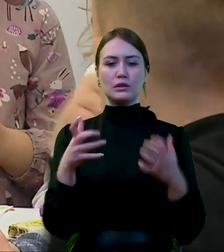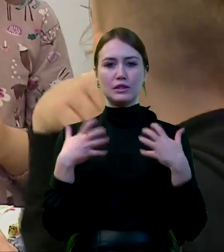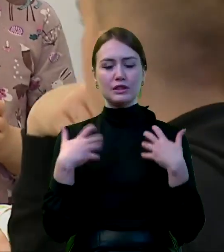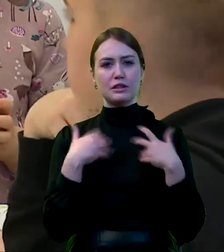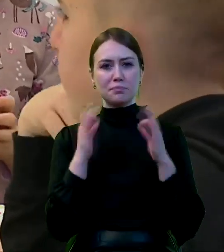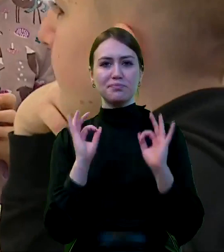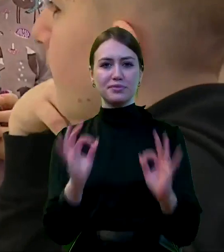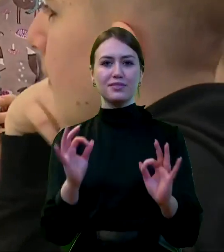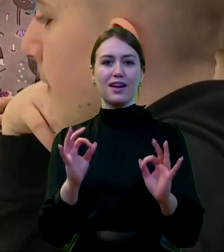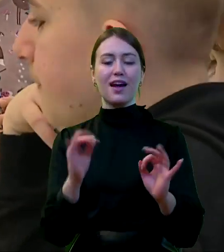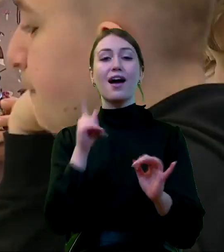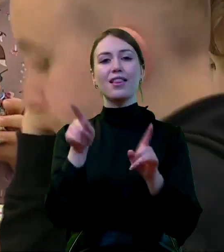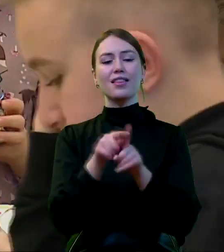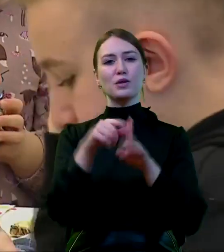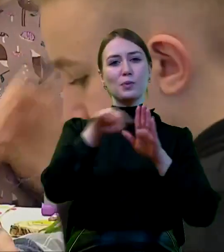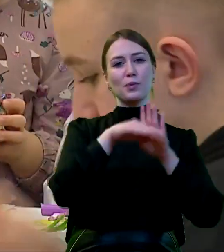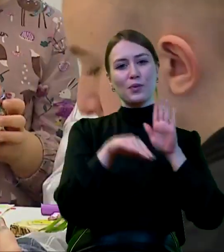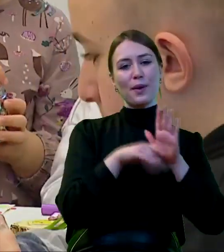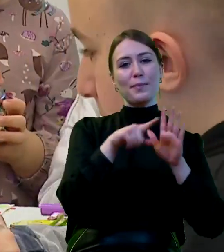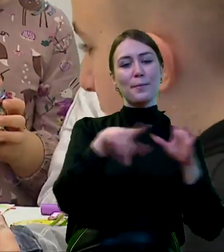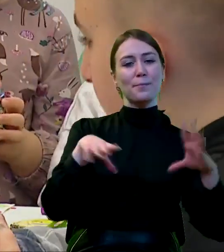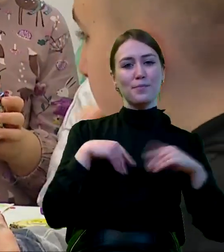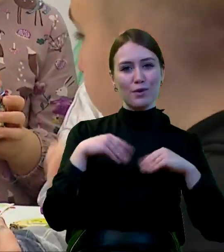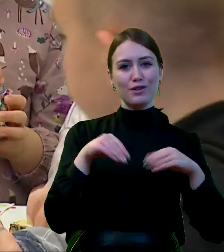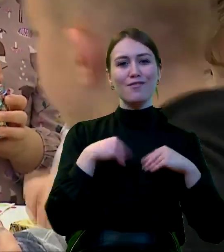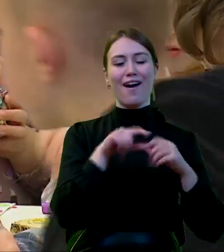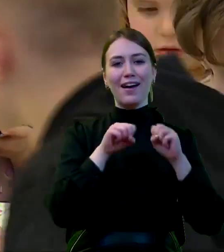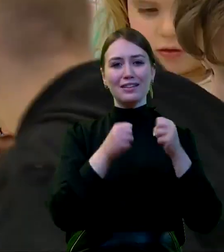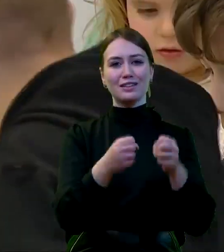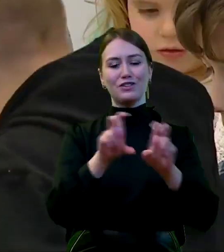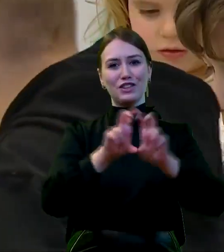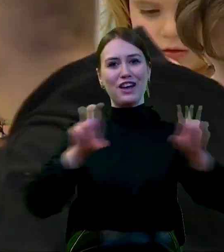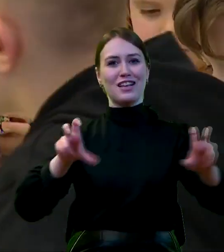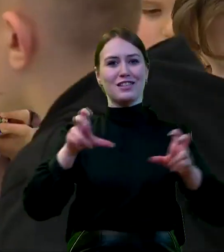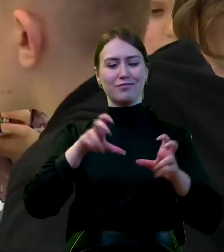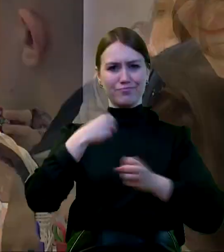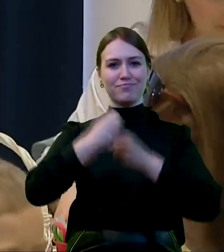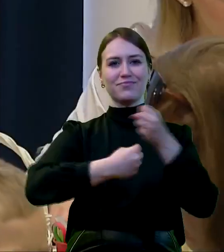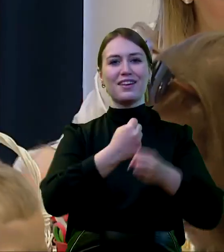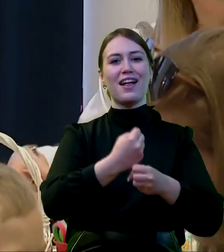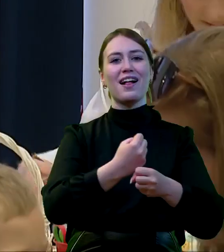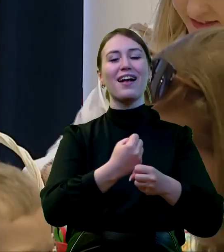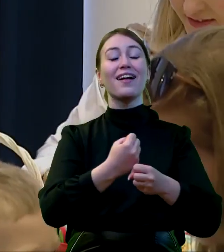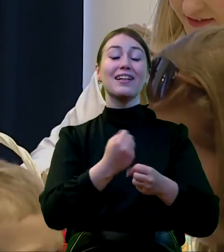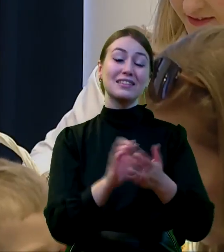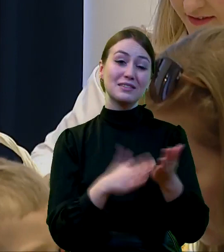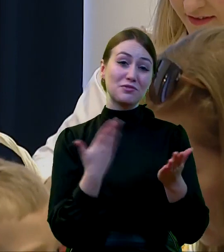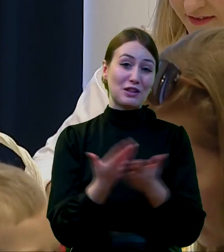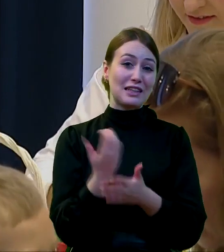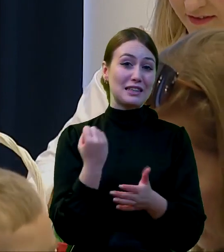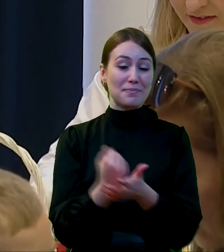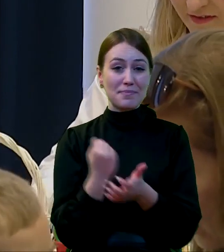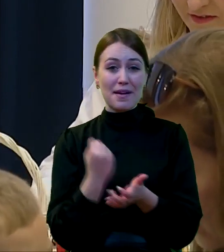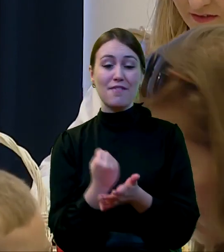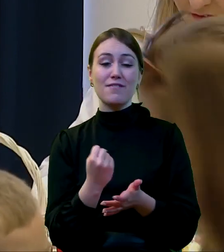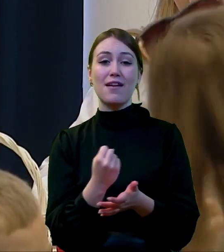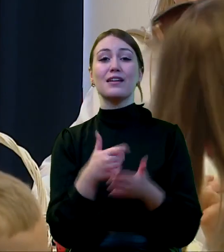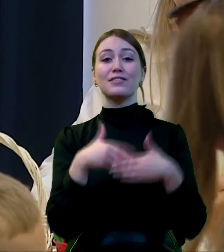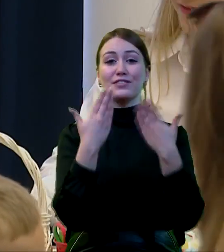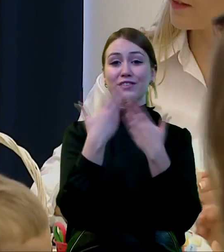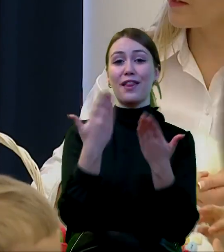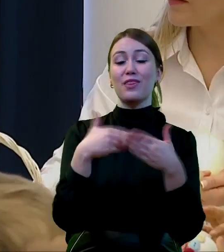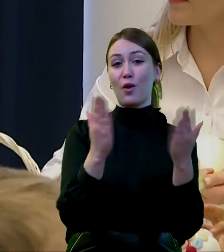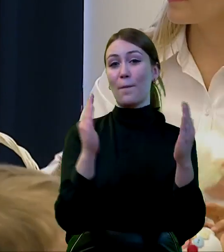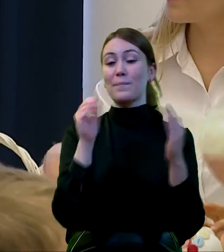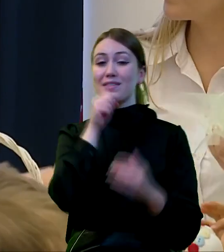Ale oprócz tego mamy też programy, które umożliwiają naszym seniorom aktywnie spędzać czas. Czyli zarówno kwestia stworzenia dziennych domów